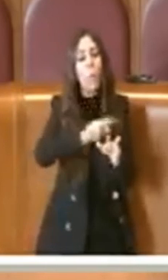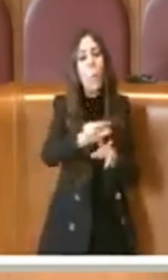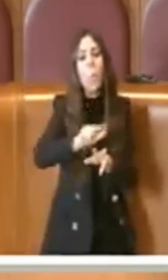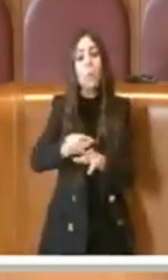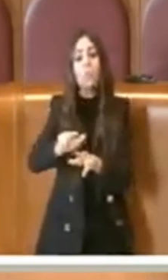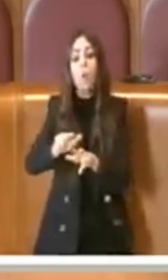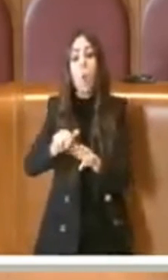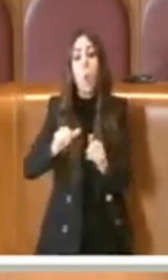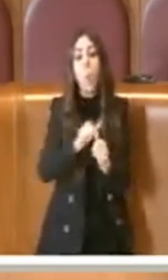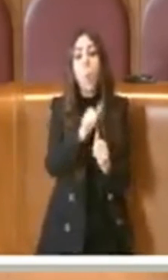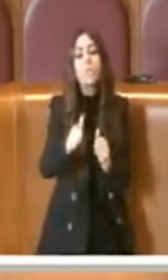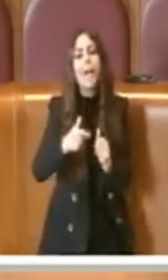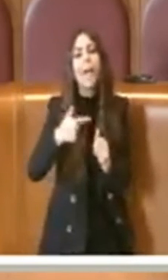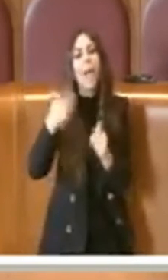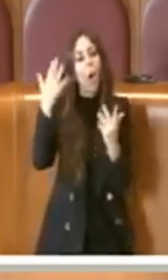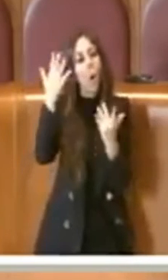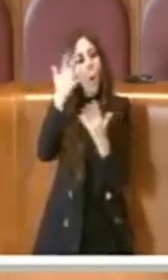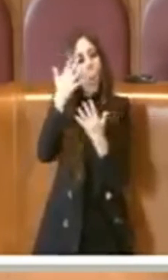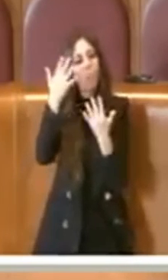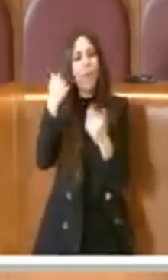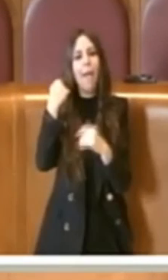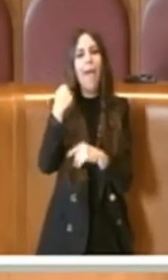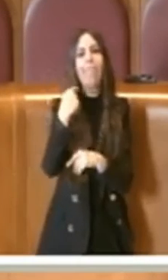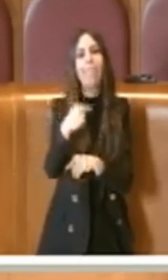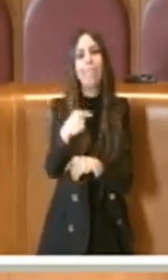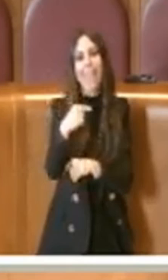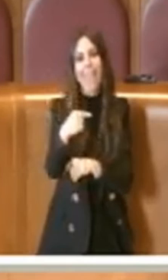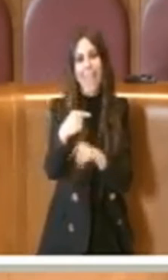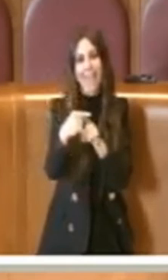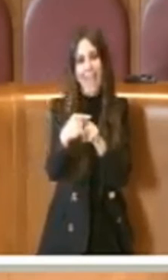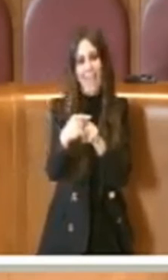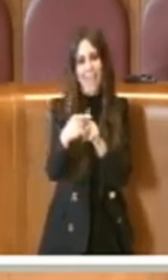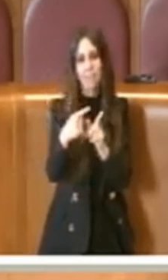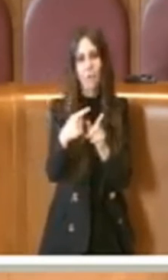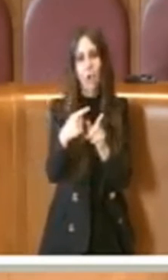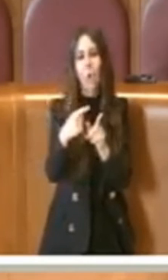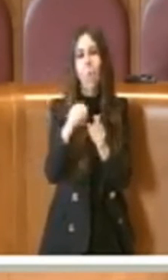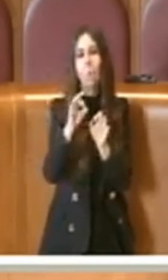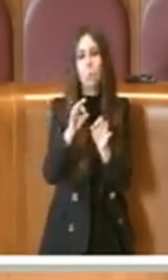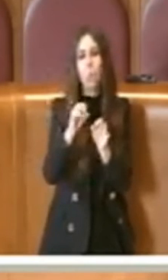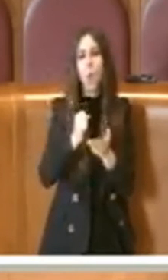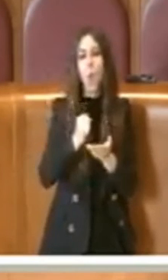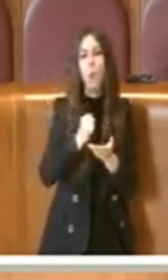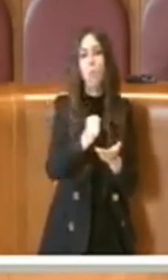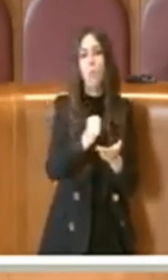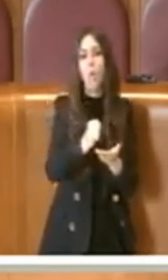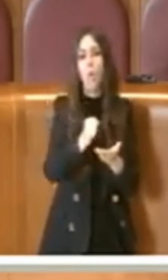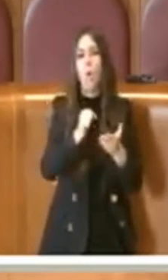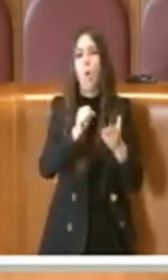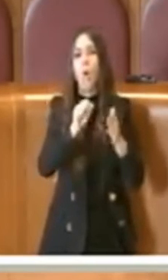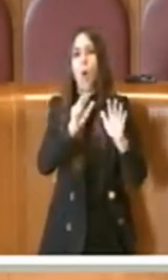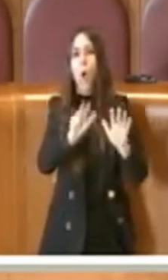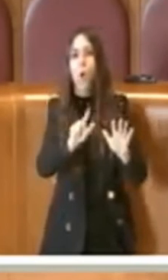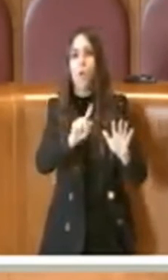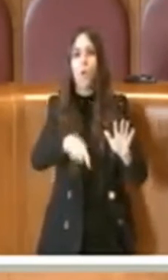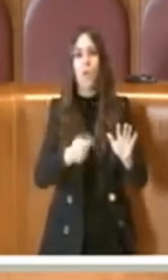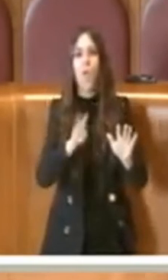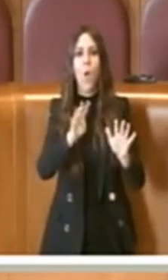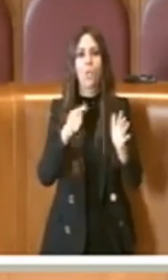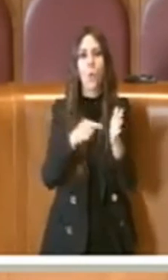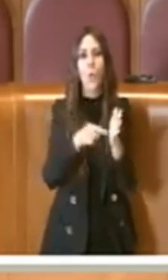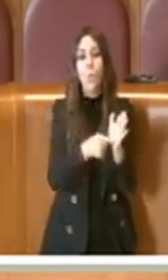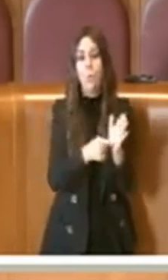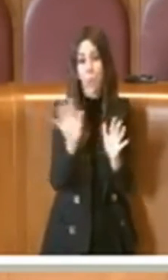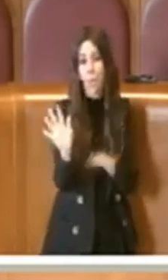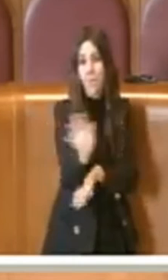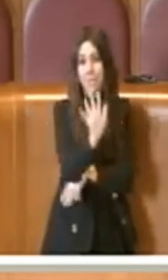hanno dato parere negativo su fondi di 8,4 milioni, ad